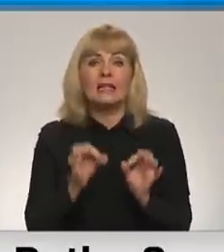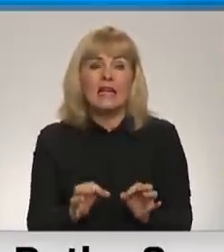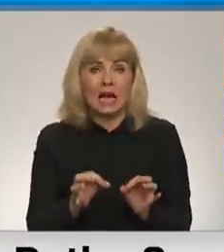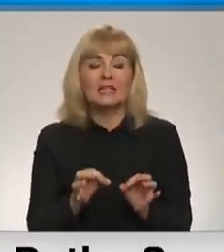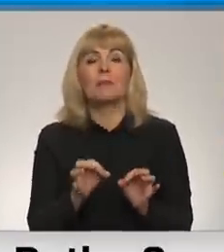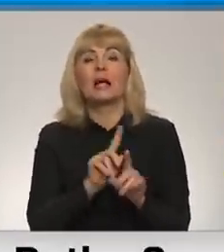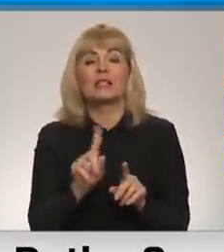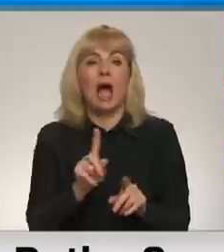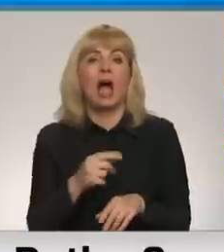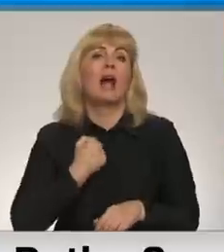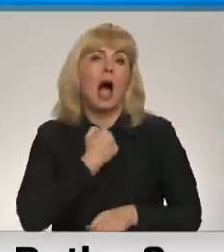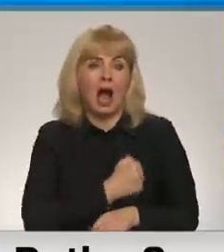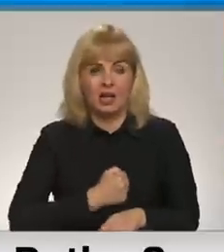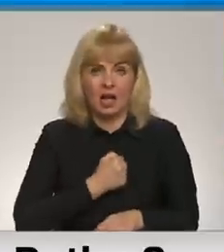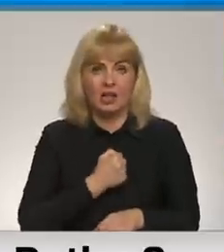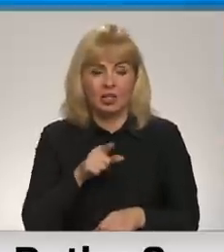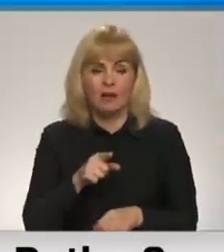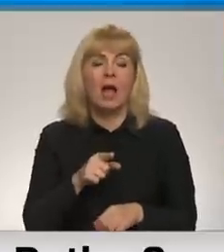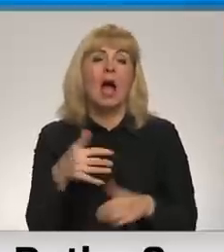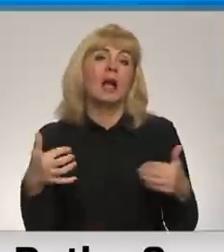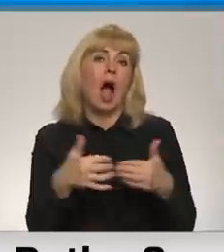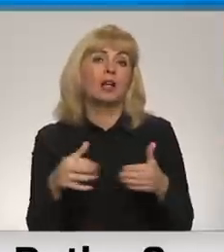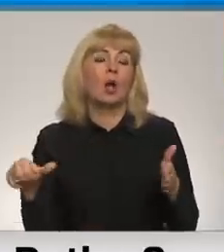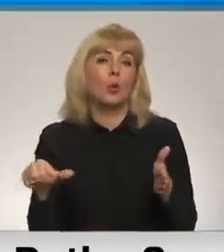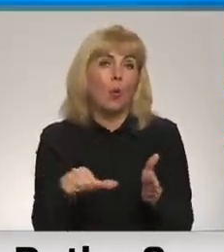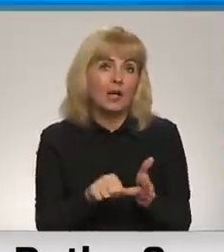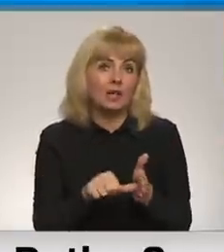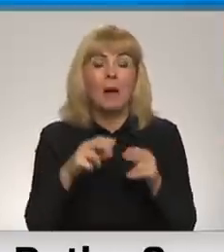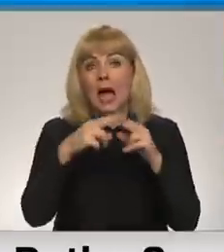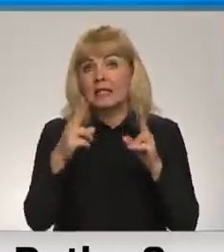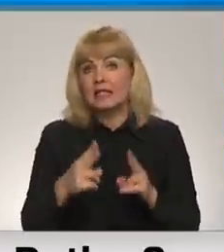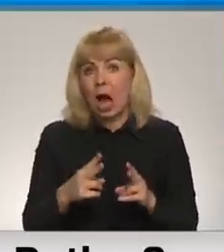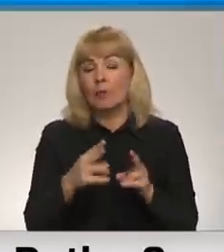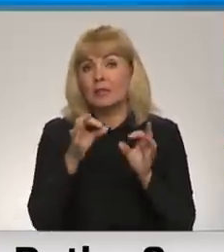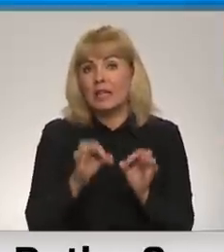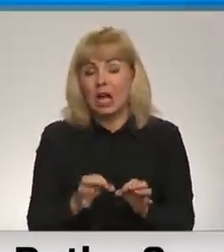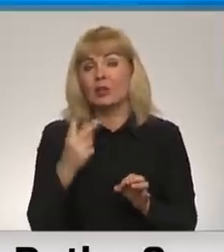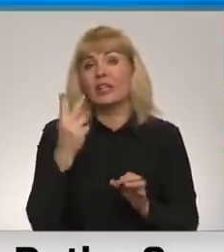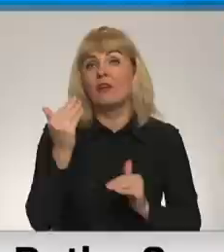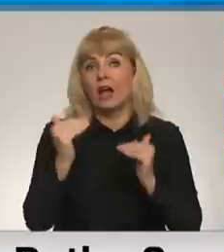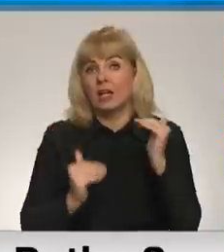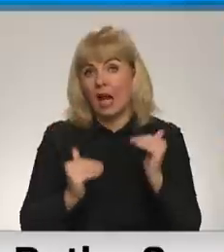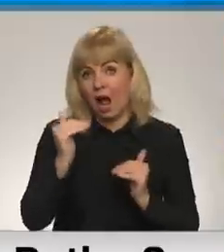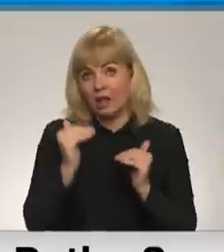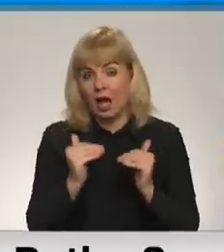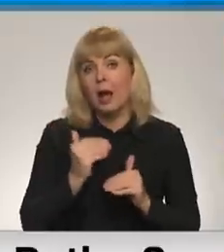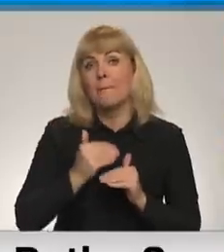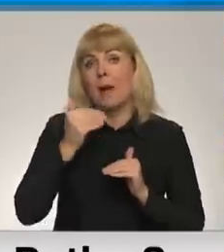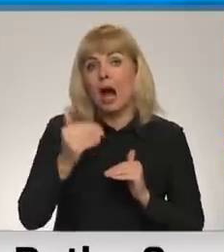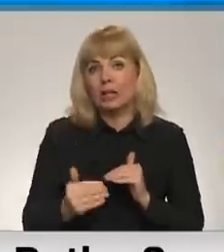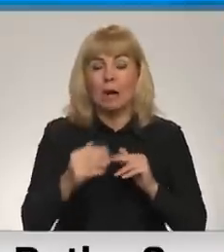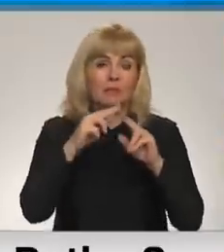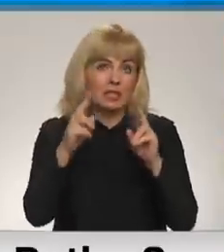agresija, tie ir kara noziegumi un būtībā starptautiskajās tiesībās ir divi kritēriji – pārkāpums